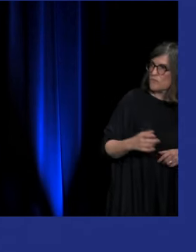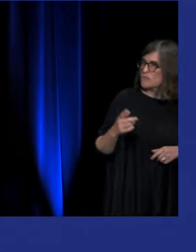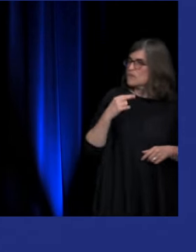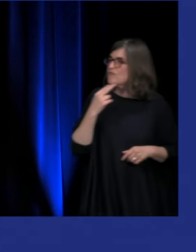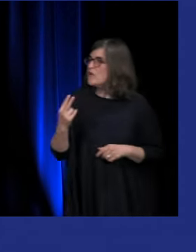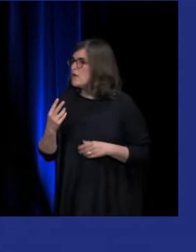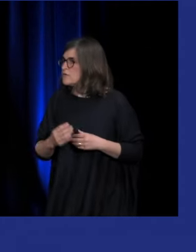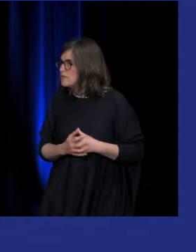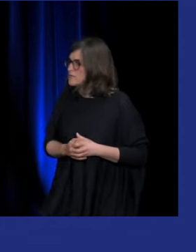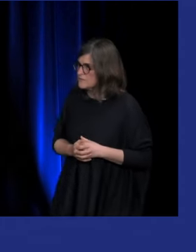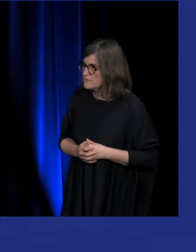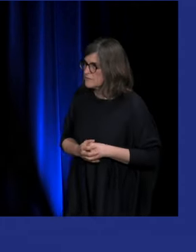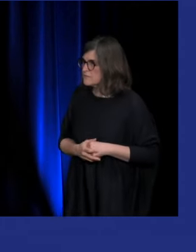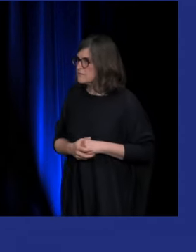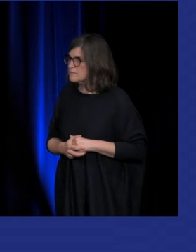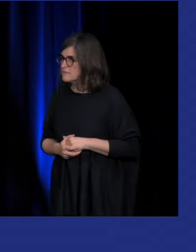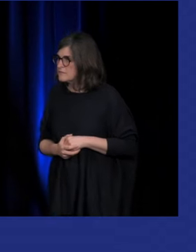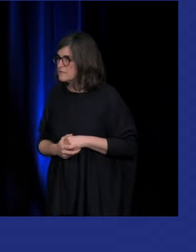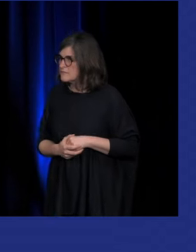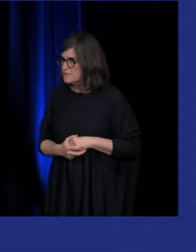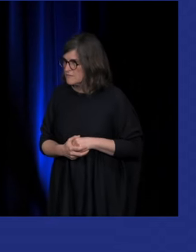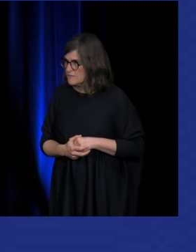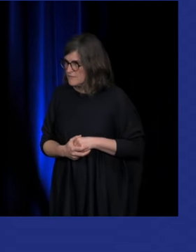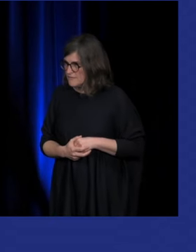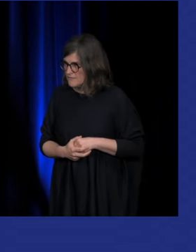si vous signez venez sur scène s'il vous plaît